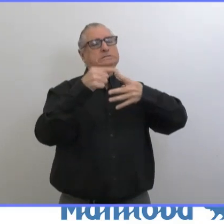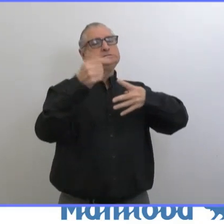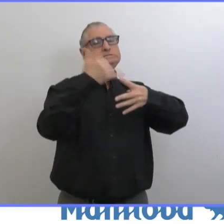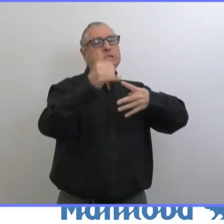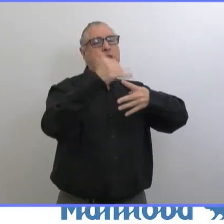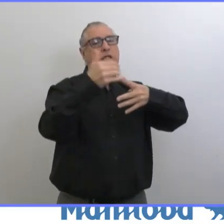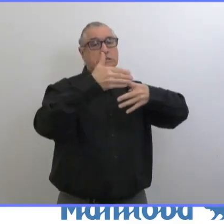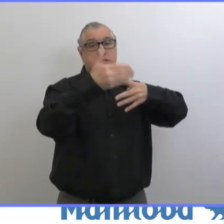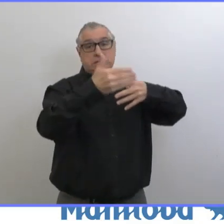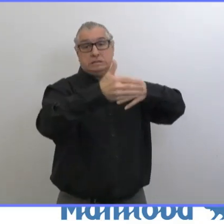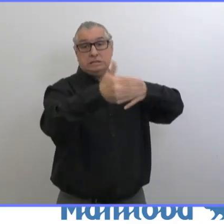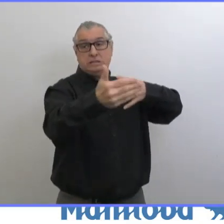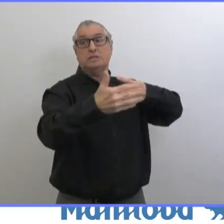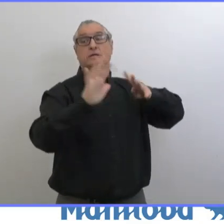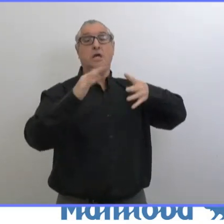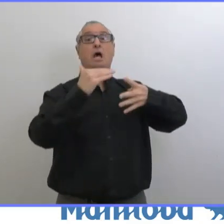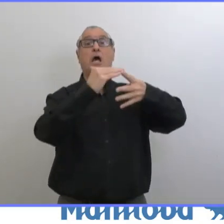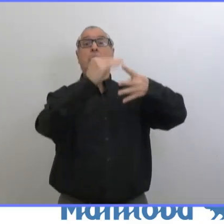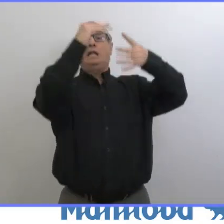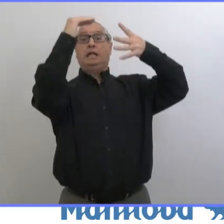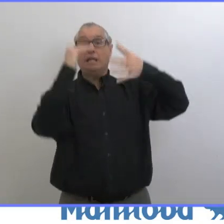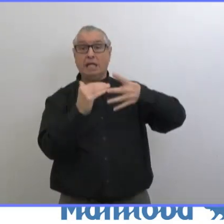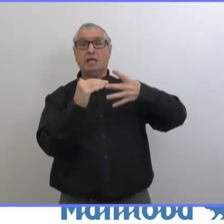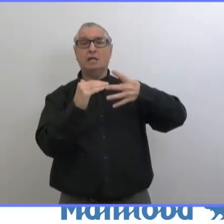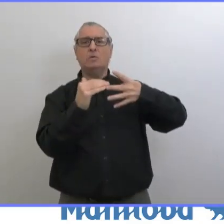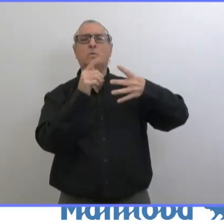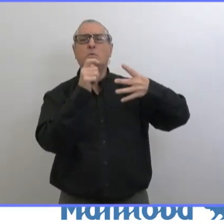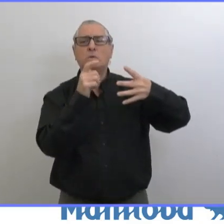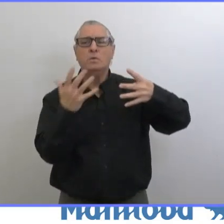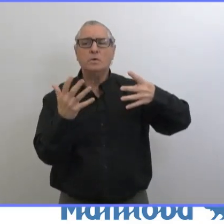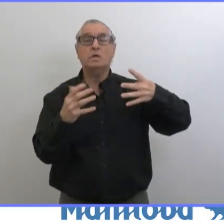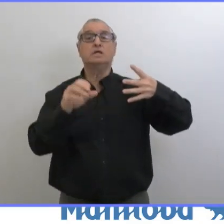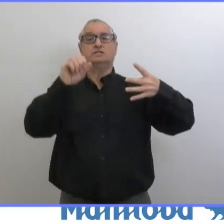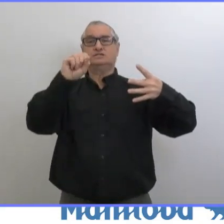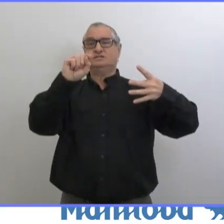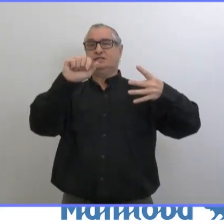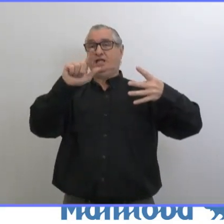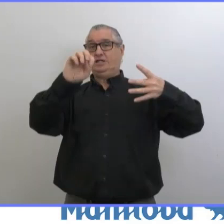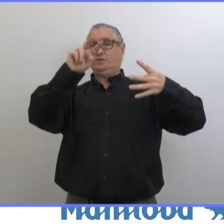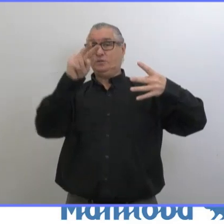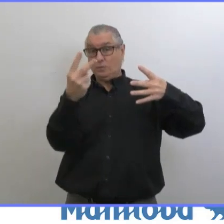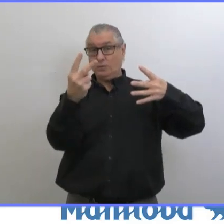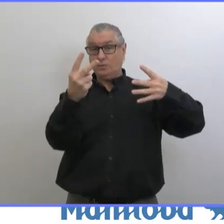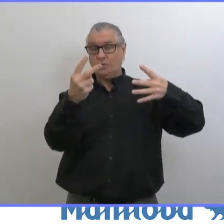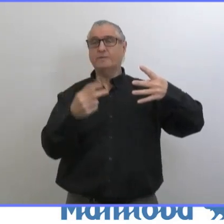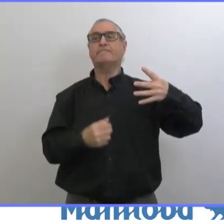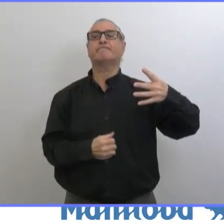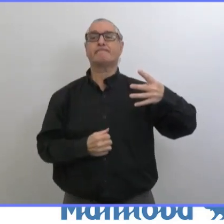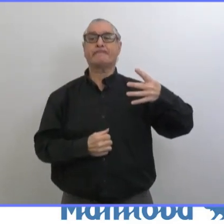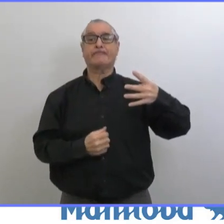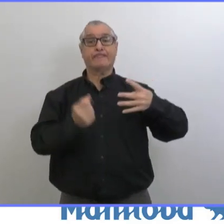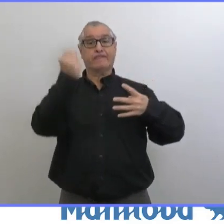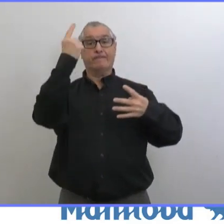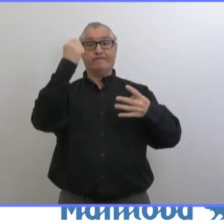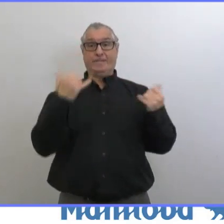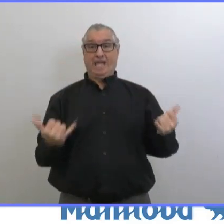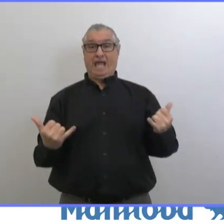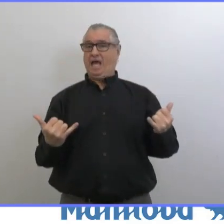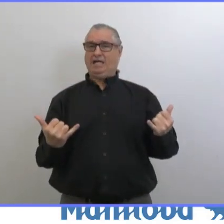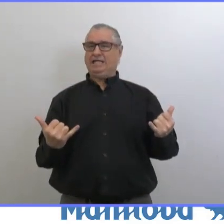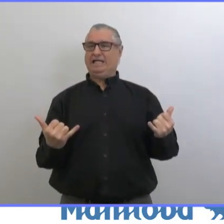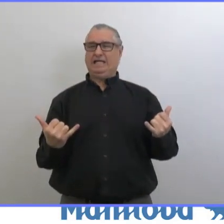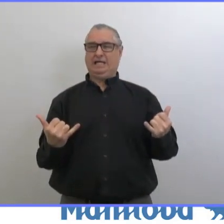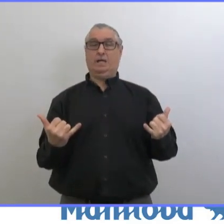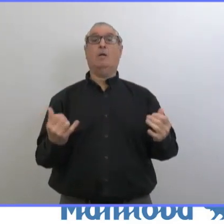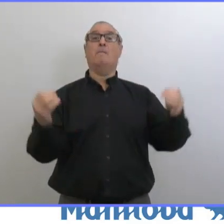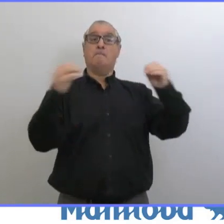Diapositive suivante. Ça, c'est la deuxième étape, telle que recommandée par le comité national. C'est là où on va aller quand on aura